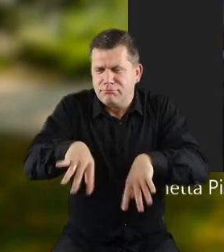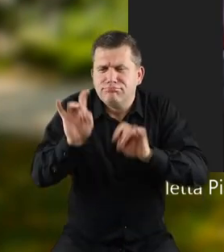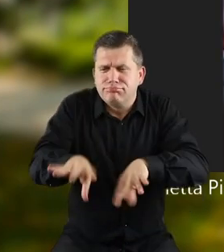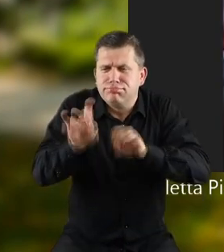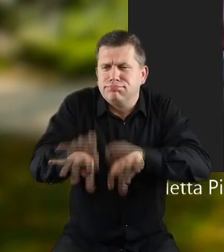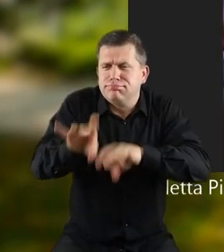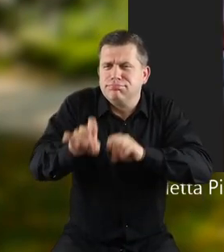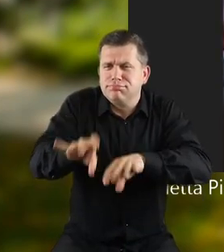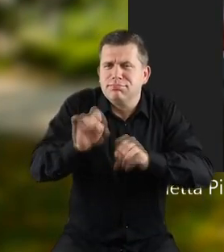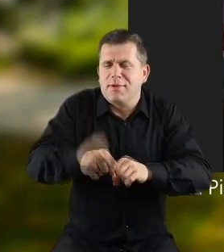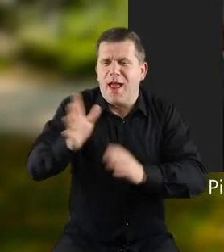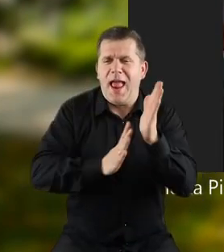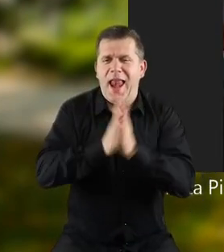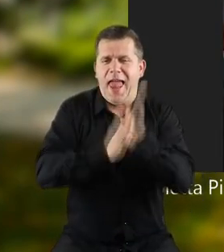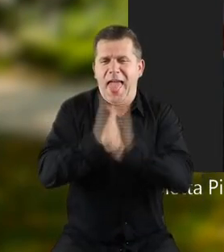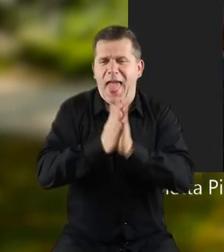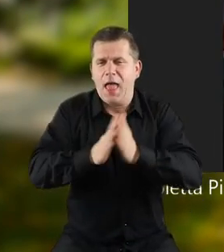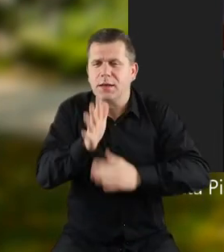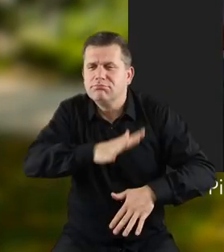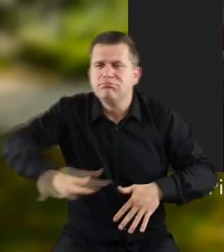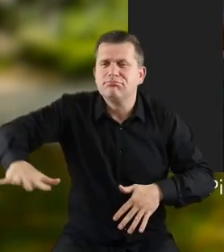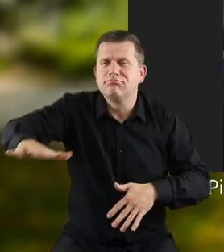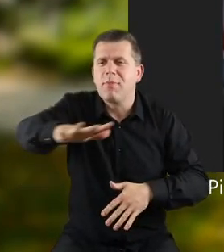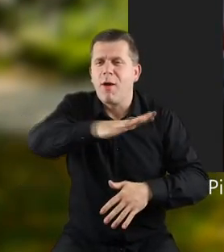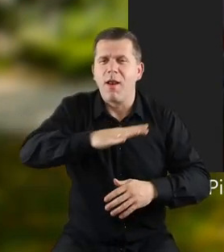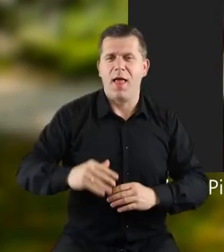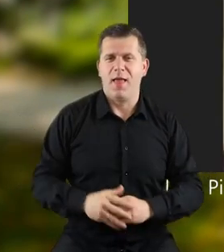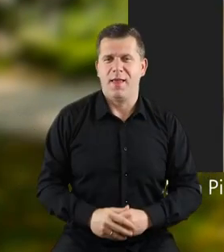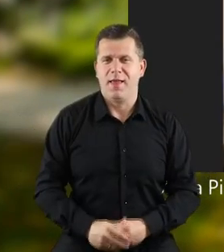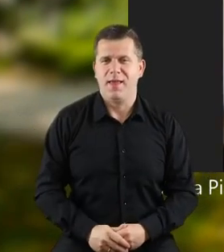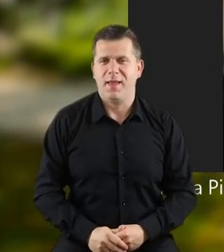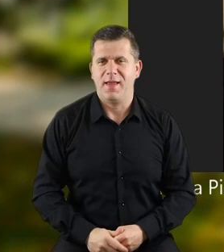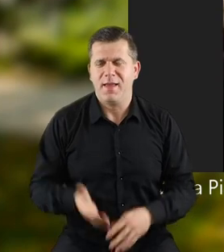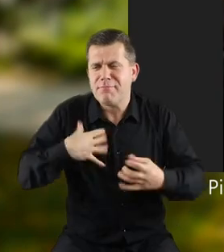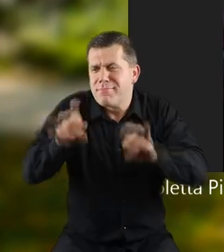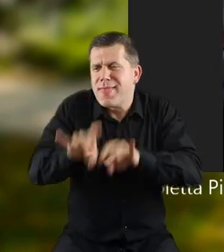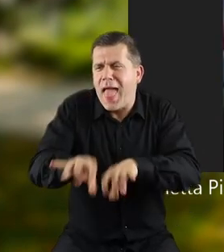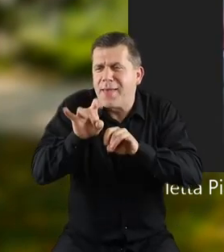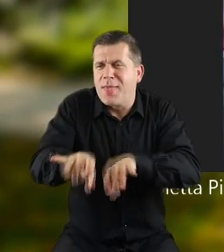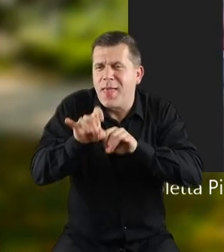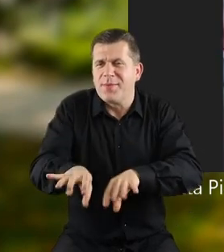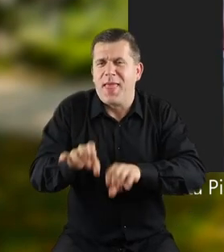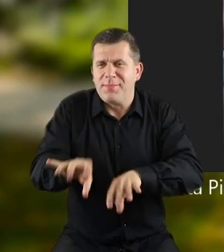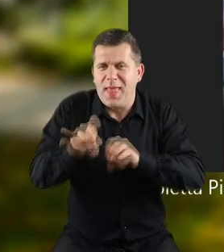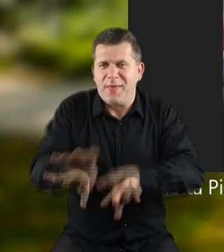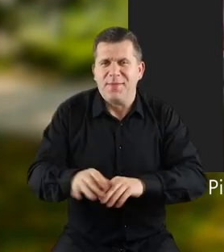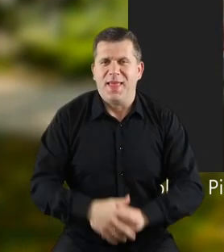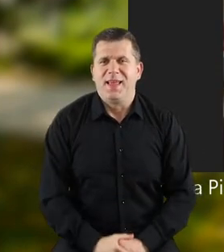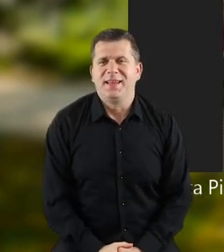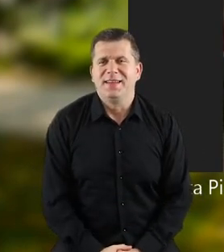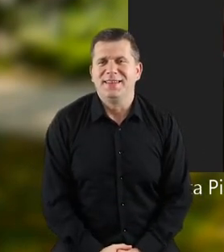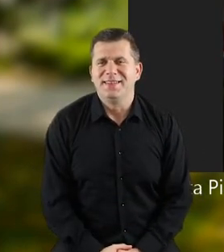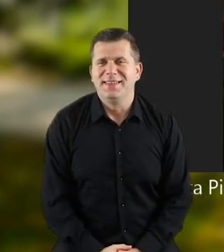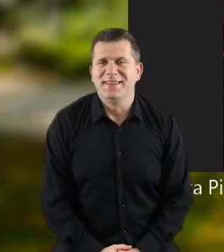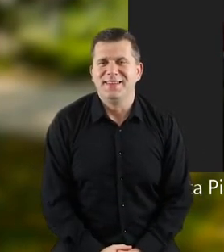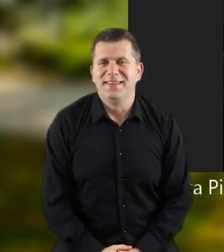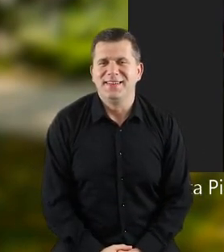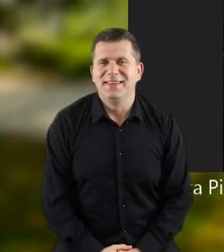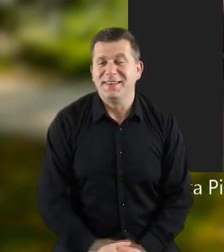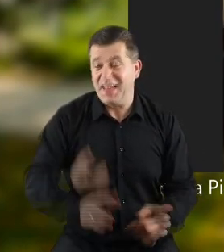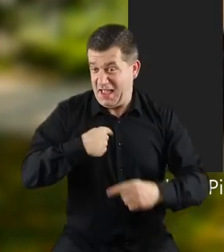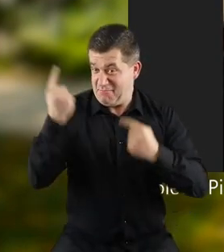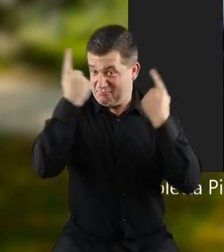Pobieg więc czym prędzej na leśną polankę. Biegnę sobie, biegnę sobie,